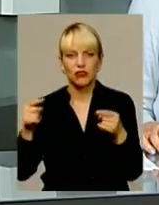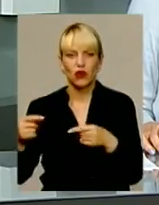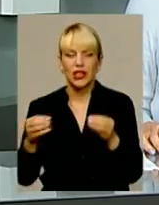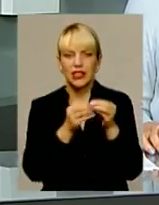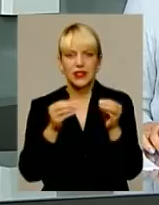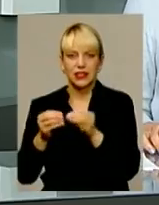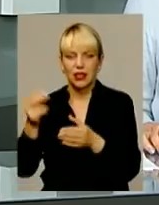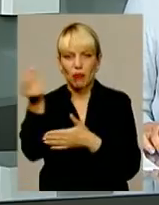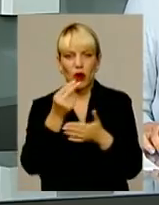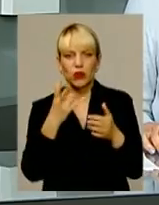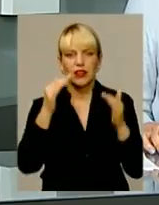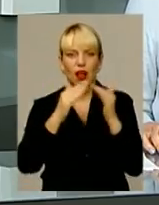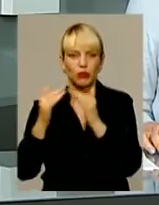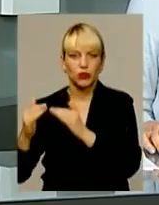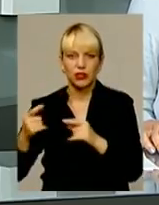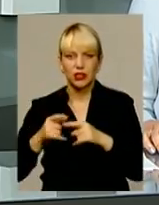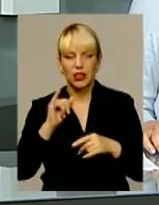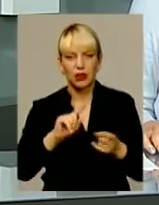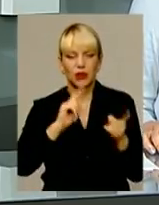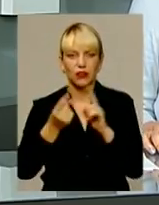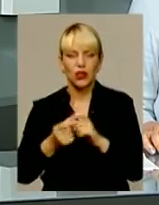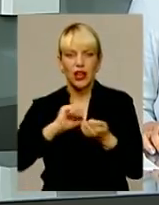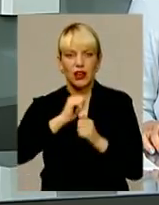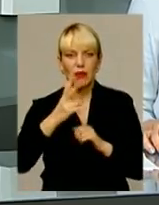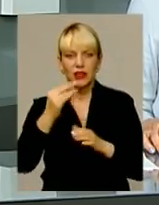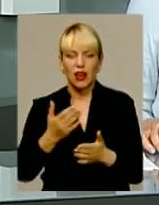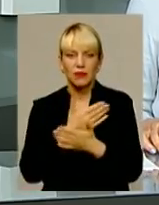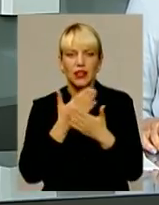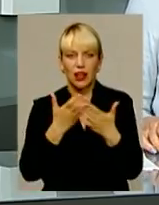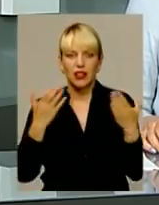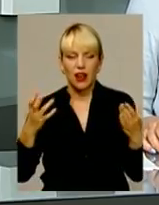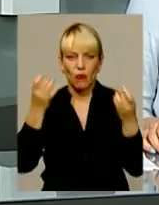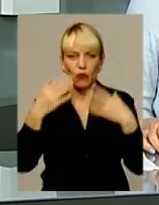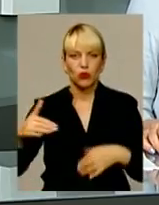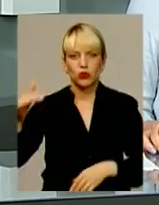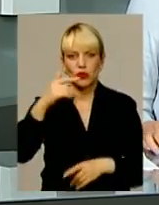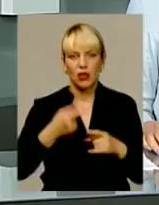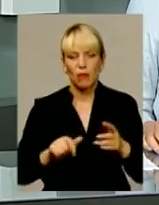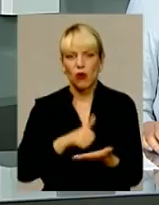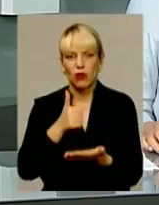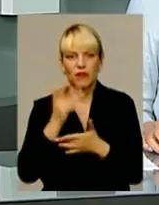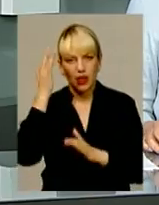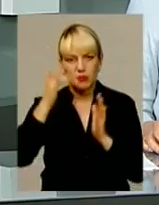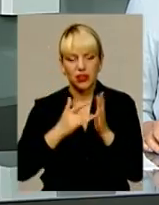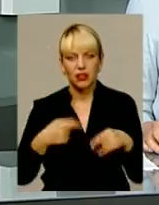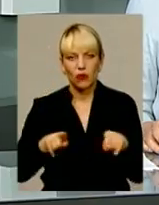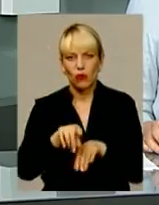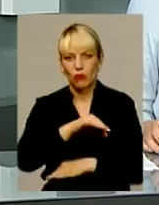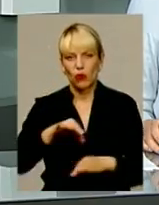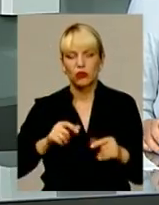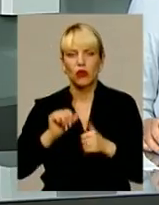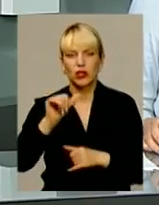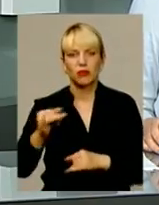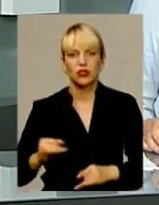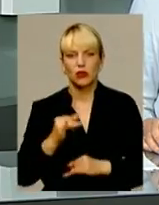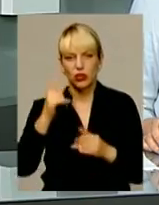стінах будинків, перетворивши кам'янець на своєрідну галерею «Просто неба». Головна мета такого проєкту, окрім історичних пам